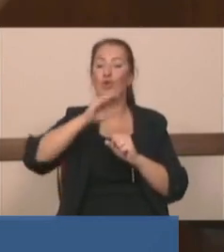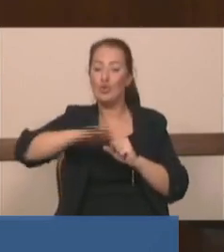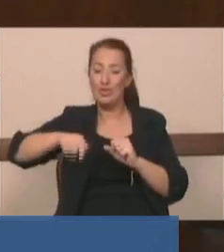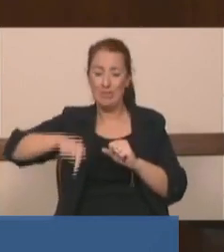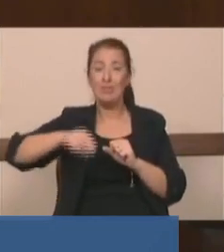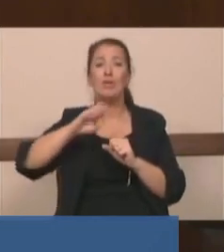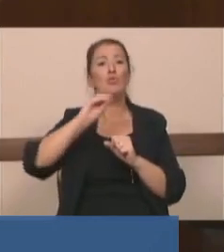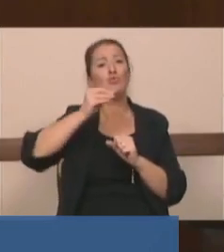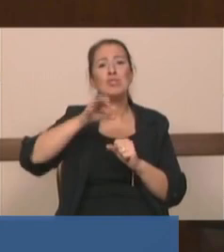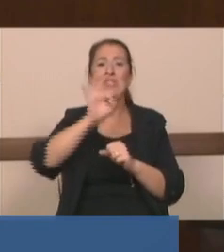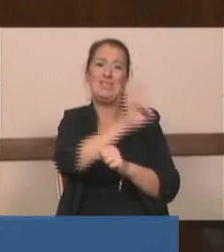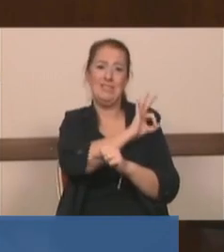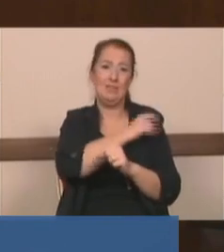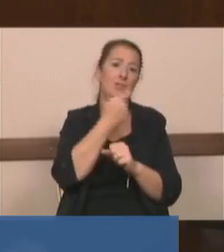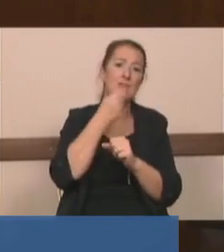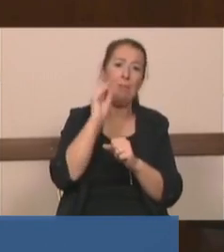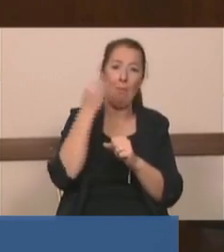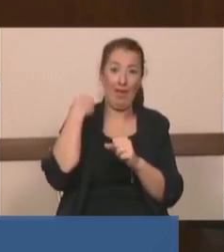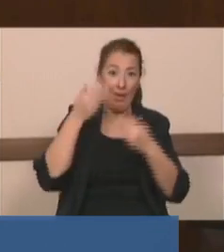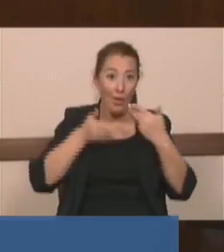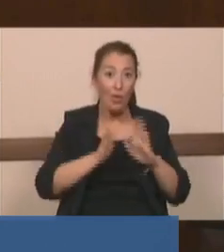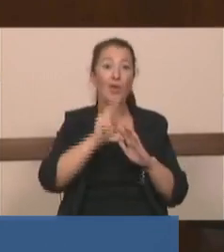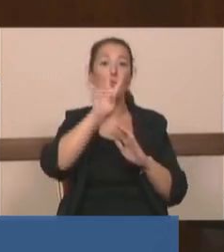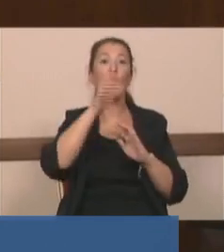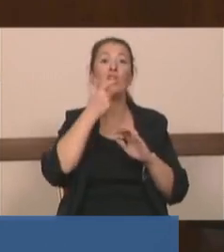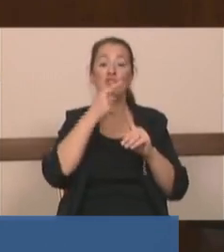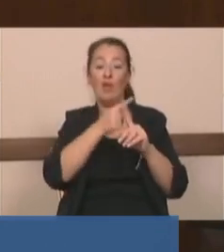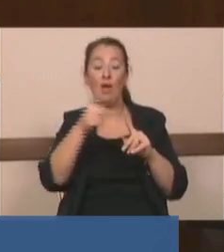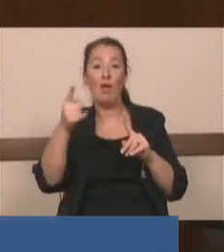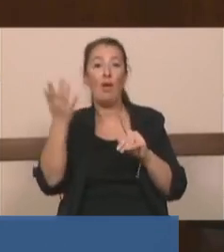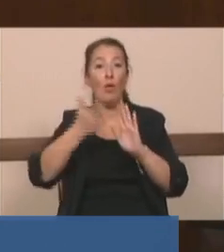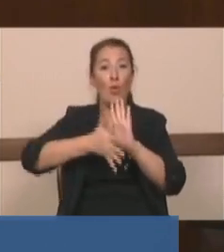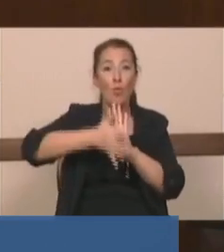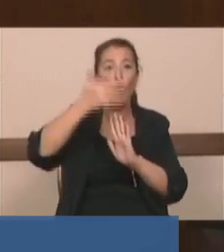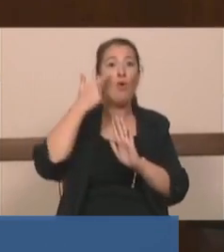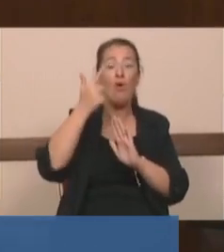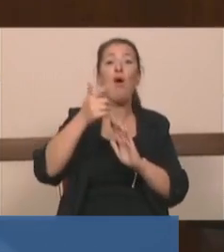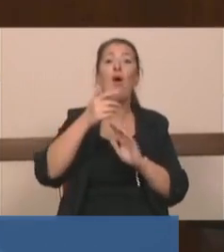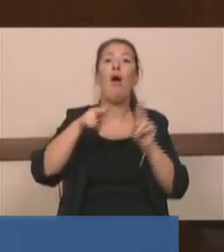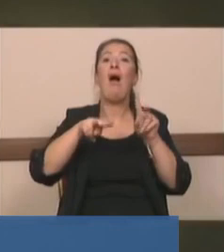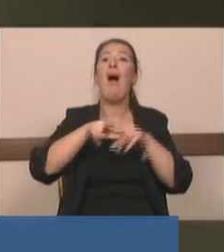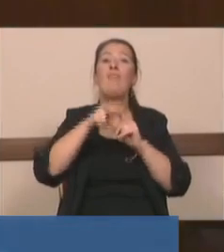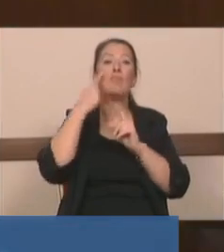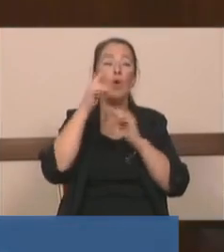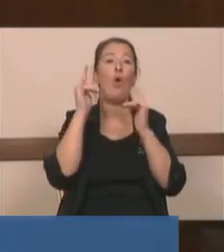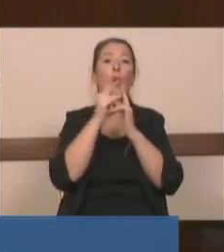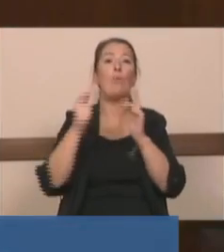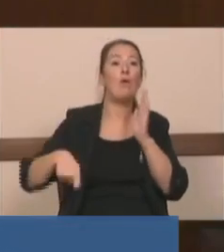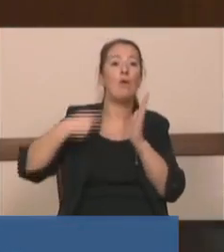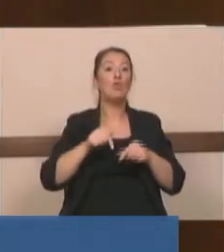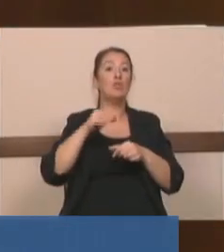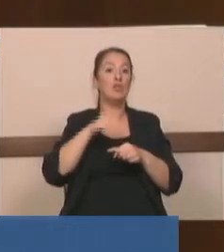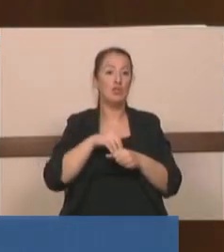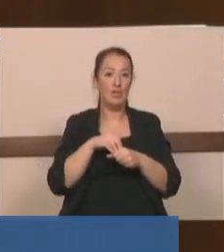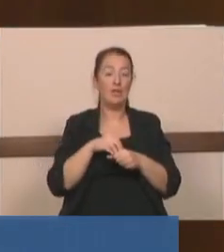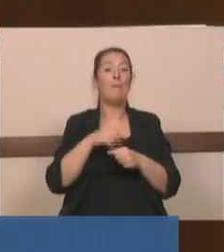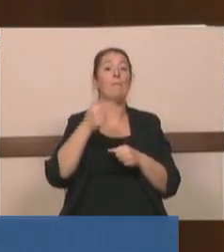yaşındaysa bu yıl doğmuşsa yirmi dört yaşına gelinceye kadar Avrasya Köprüsü'ne para ödeyecek. Biz buna karşı çıkmayalım mı?